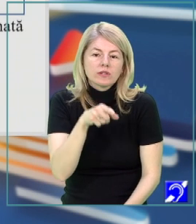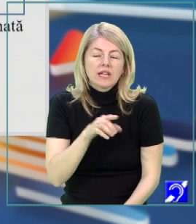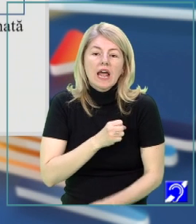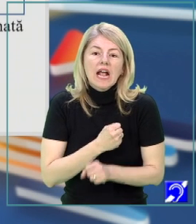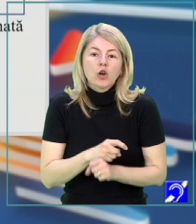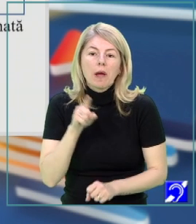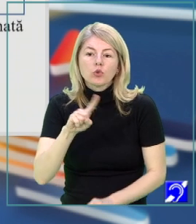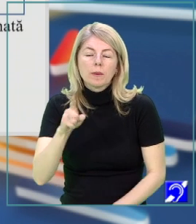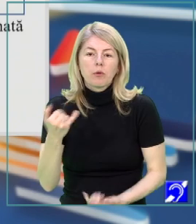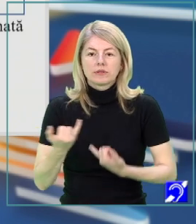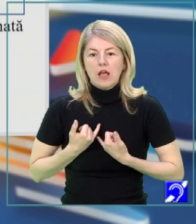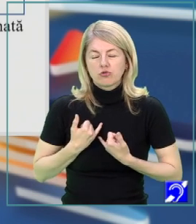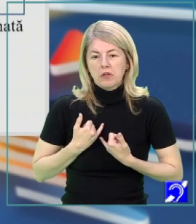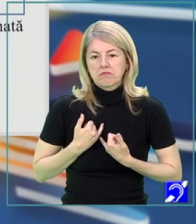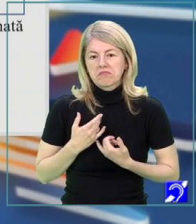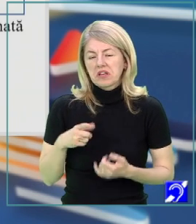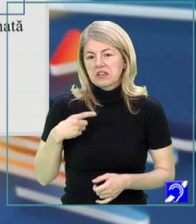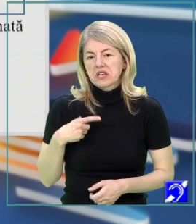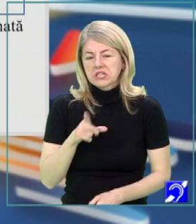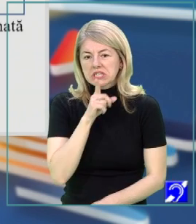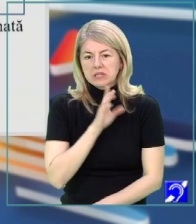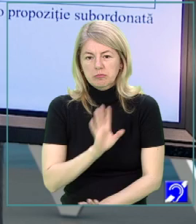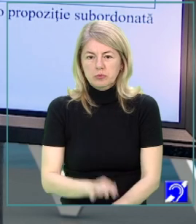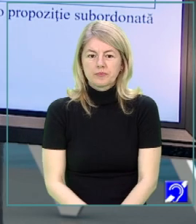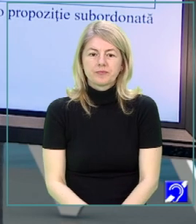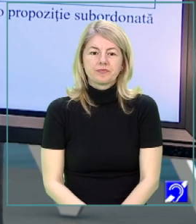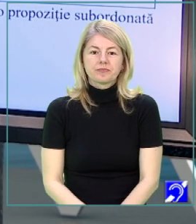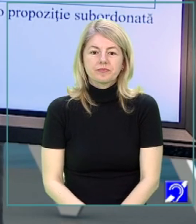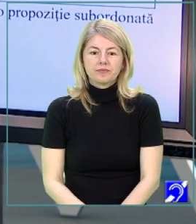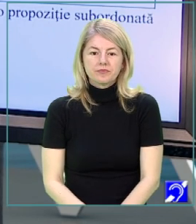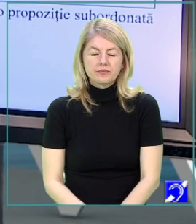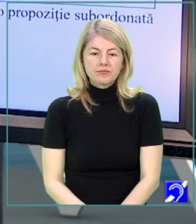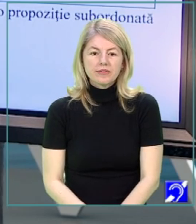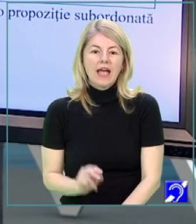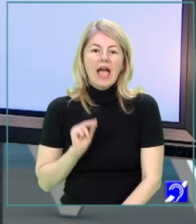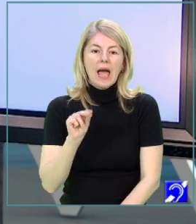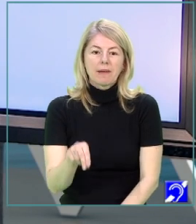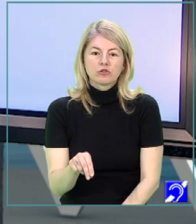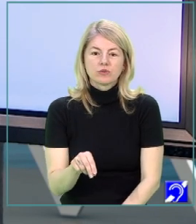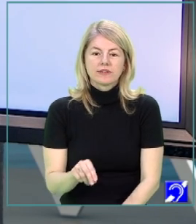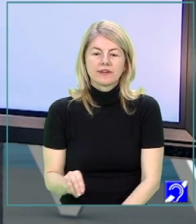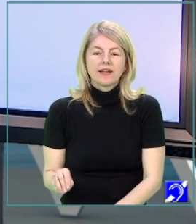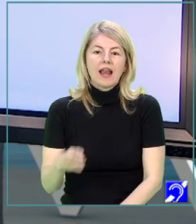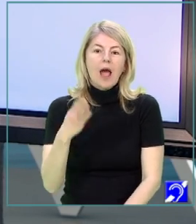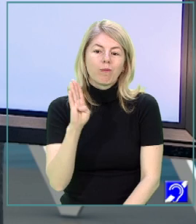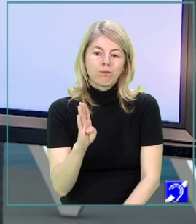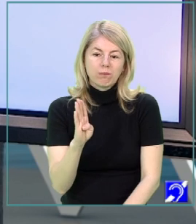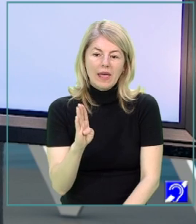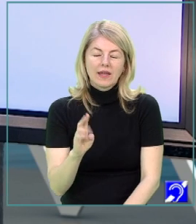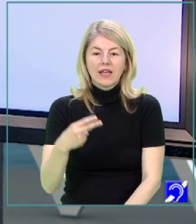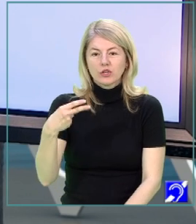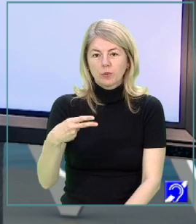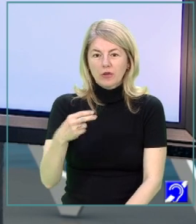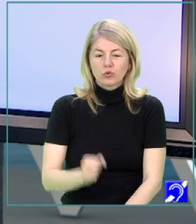Că numai tu îl poți ajuta. Este o completivă directă. Am ajuns la secțiunea B de la